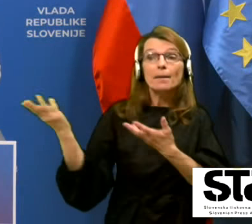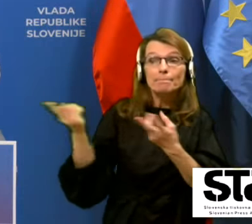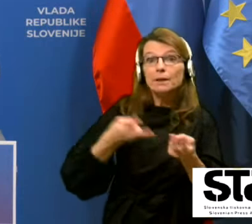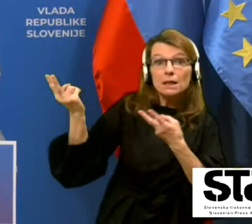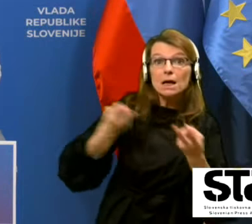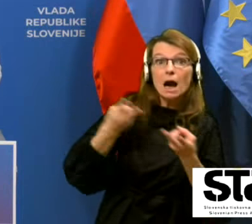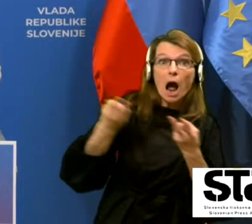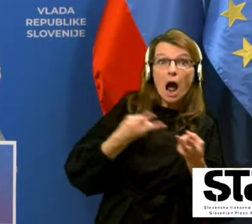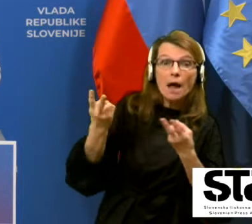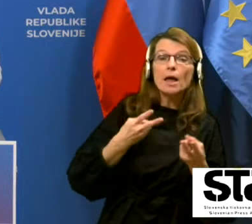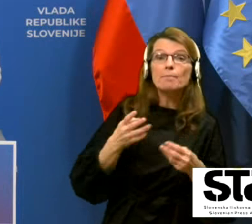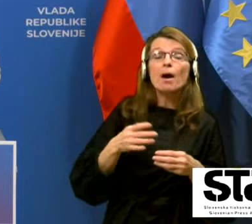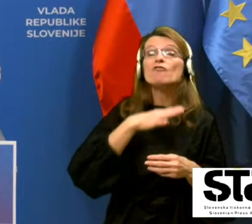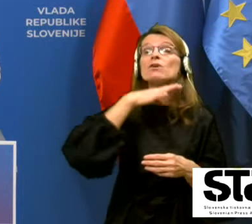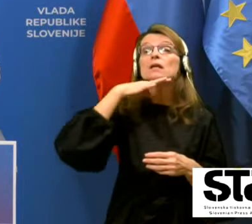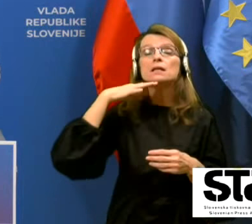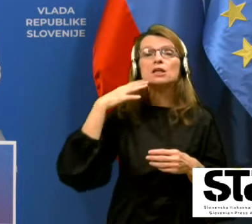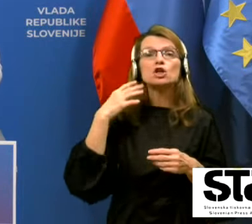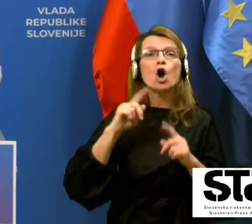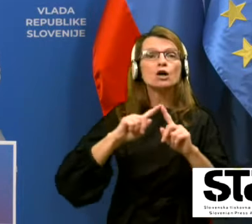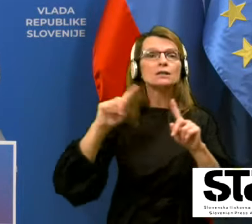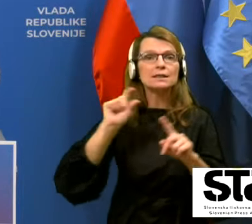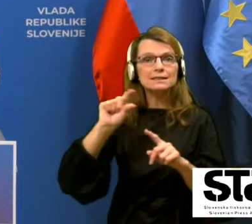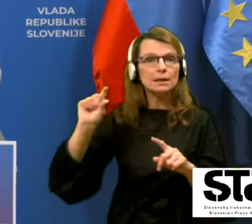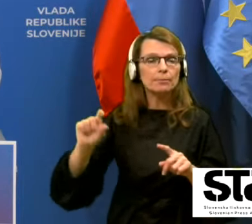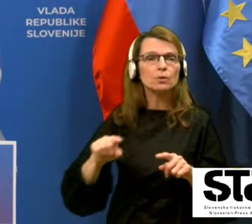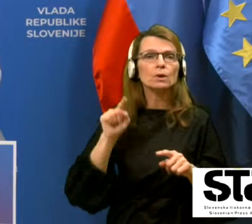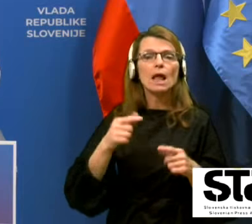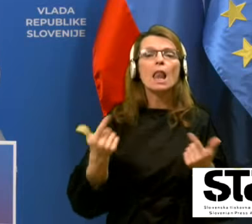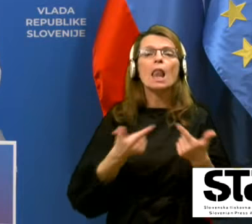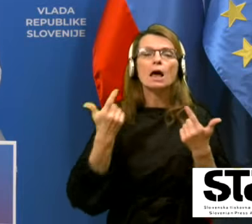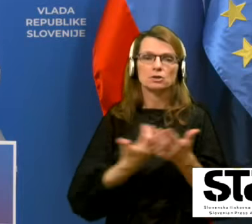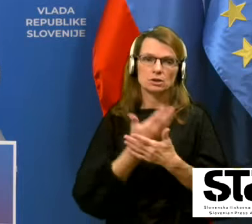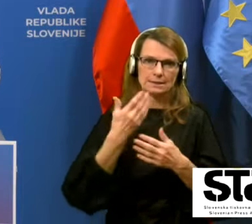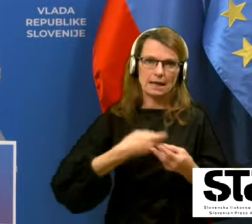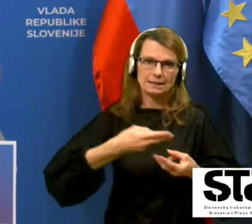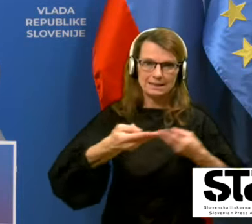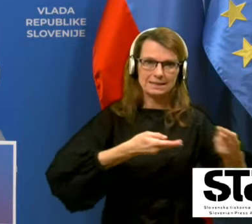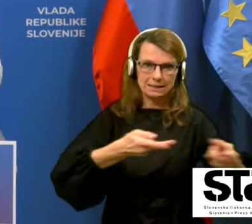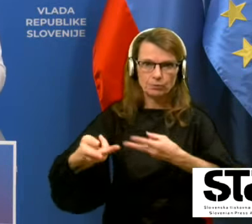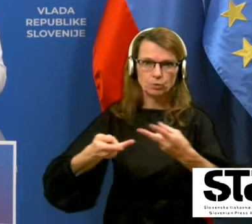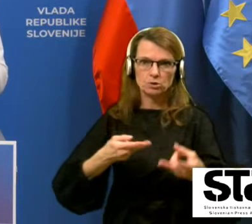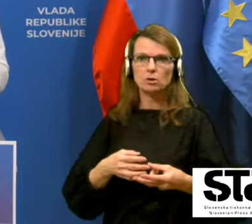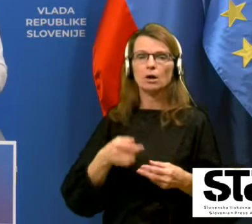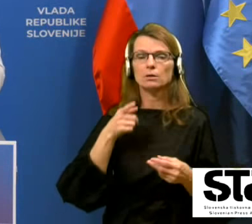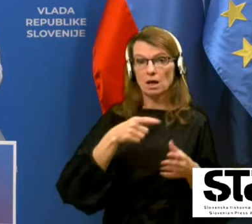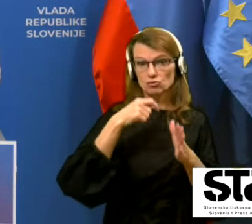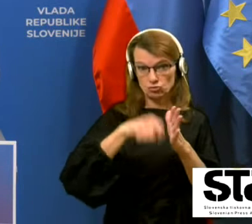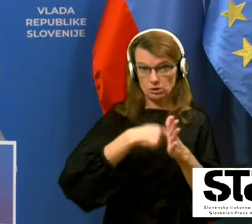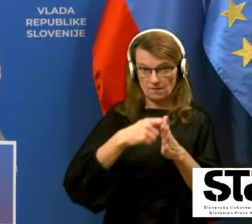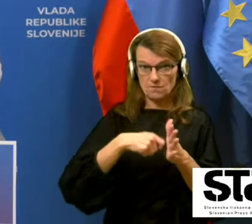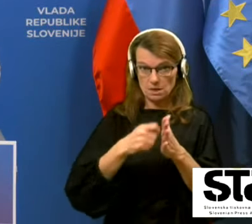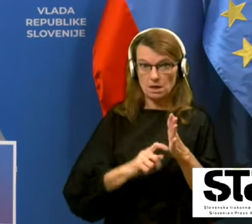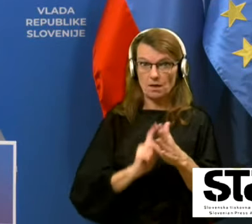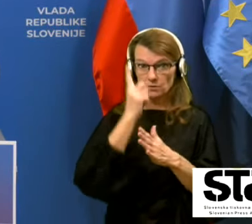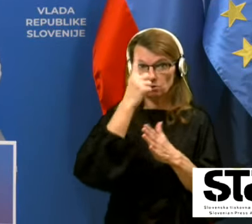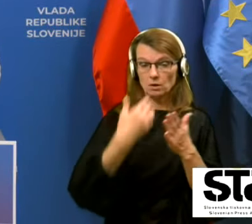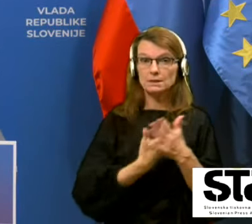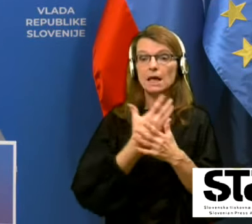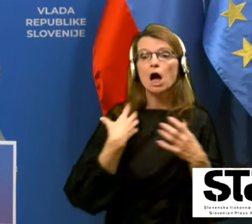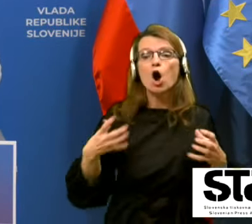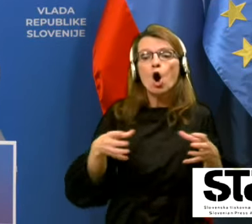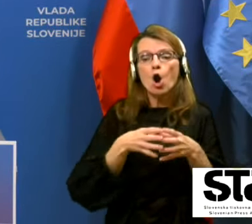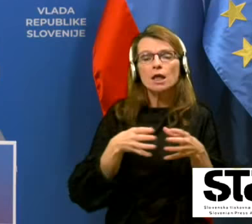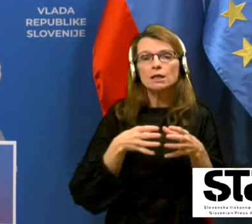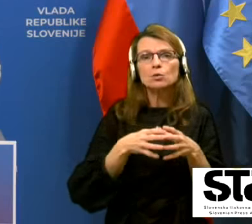tudi malček lažjo distribucijo. In to bi lahko pomagalo, da takšna številka za kolektivno imunost, ki vseeno gledamo še